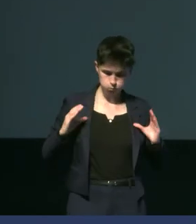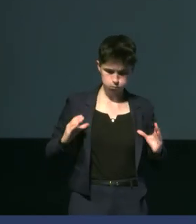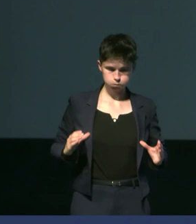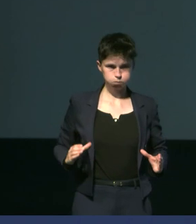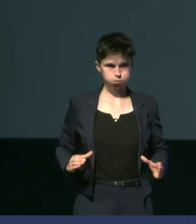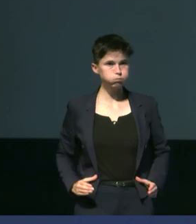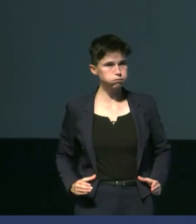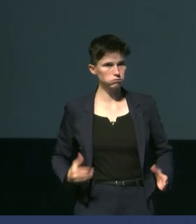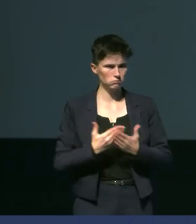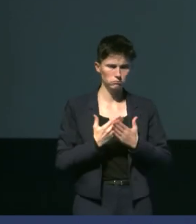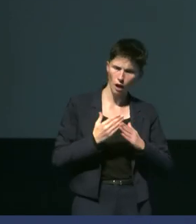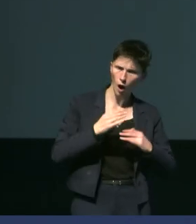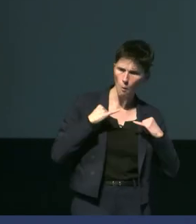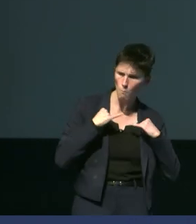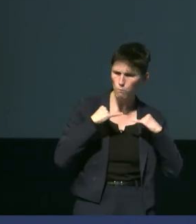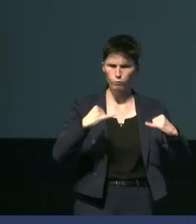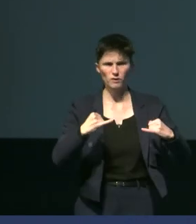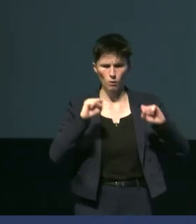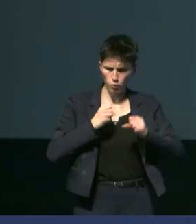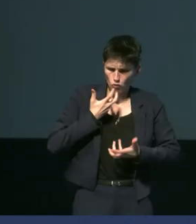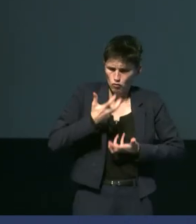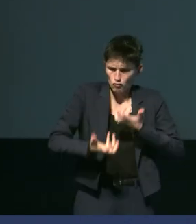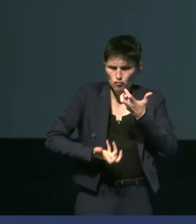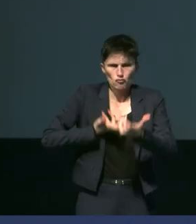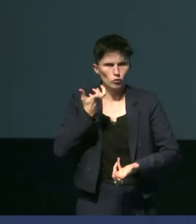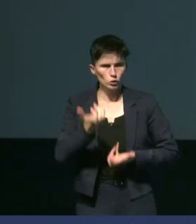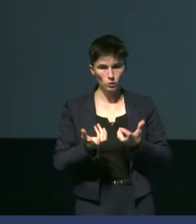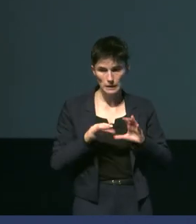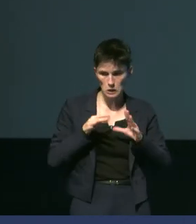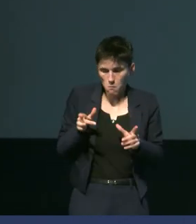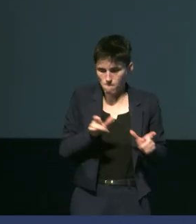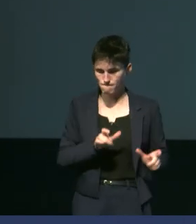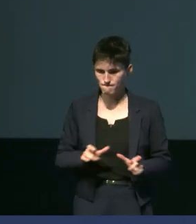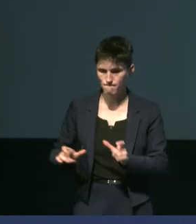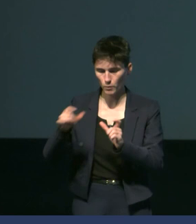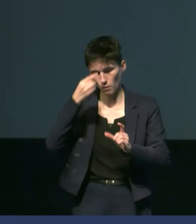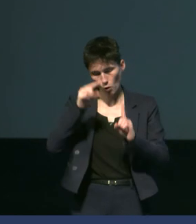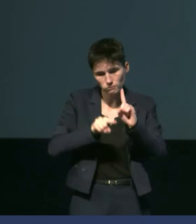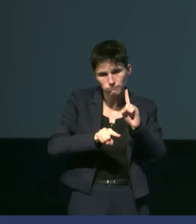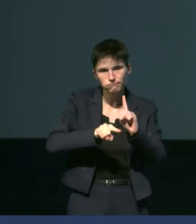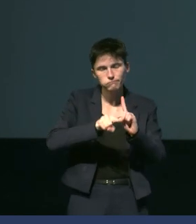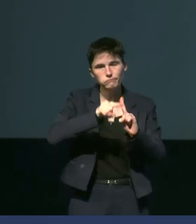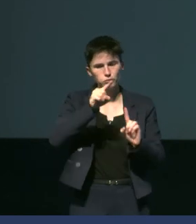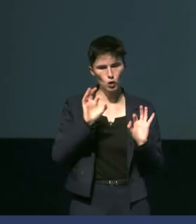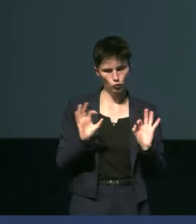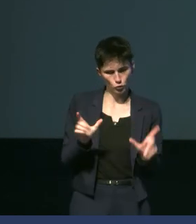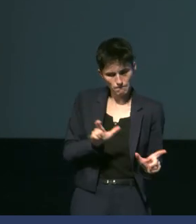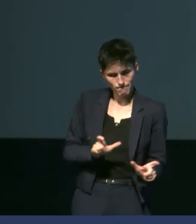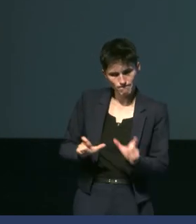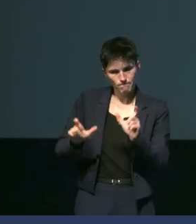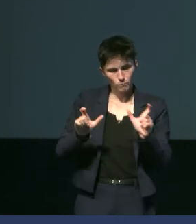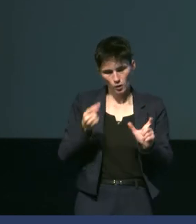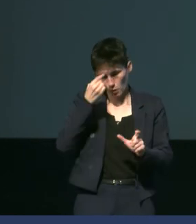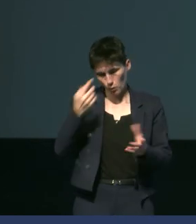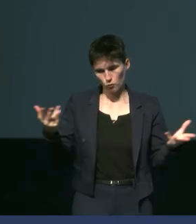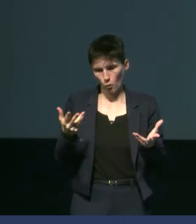puissants qui produisent beaucoup de chaleur. Pour être sûr de contrôler la réaugmentation des températures, on pense que les individus